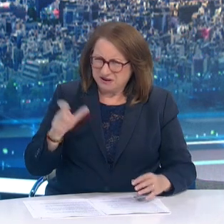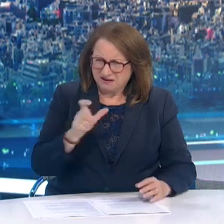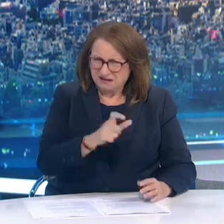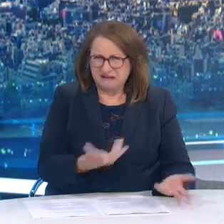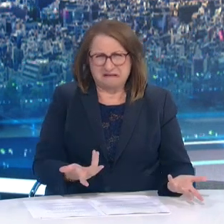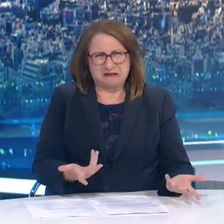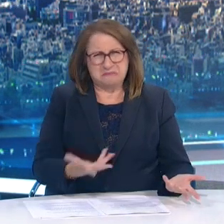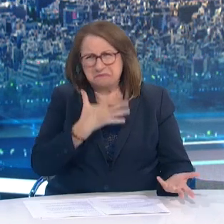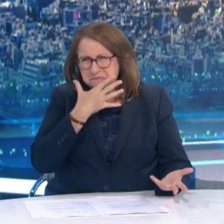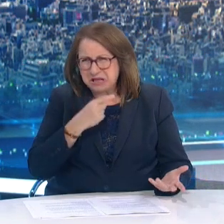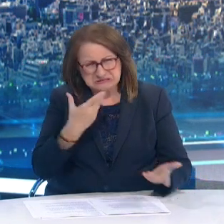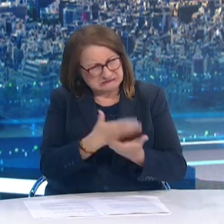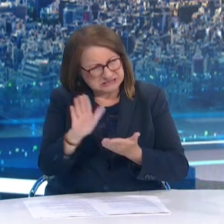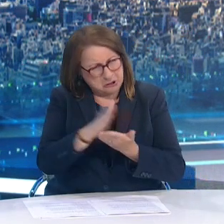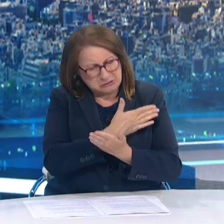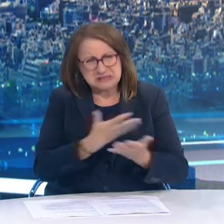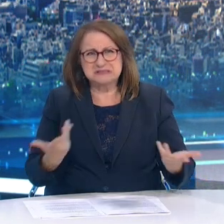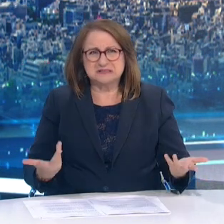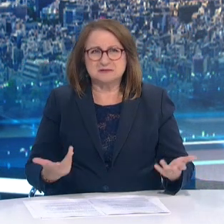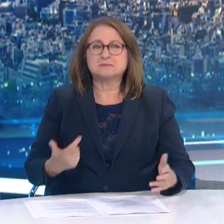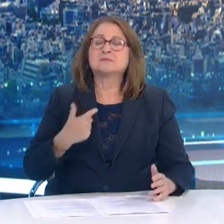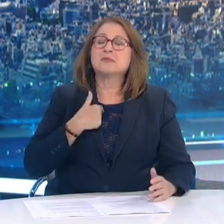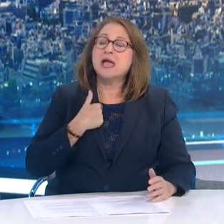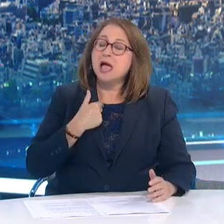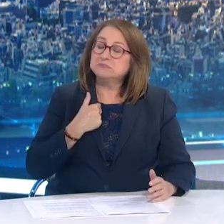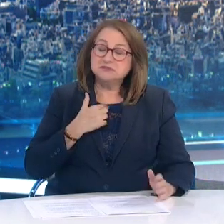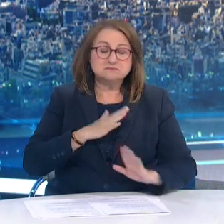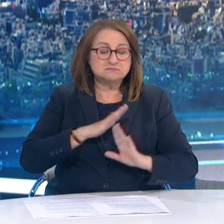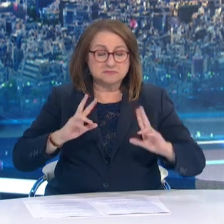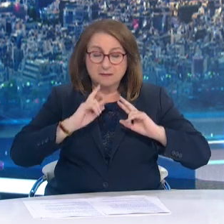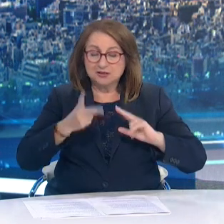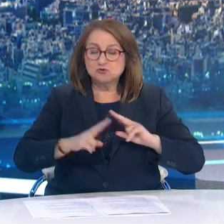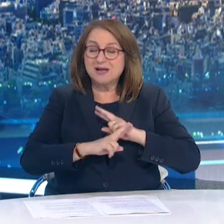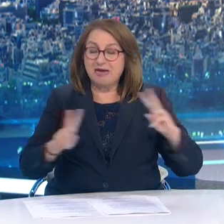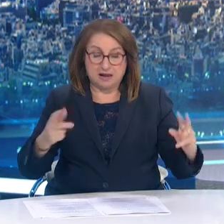Η κυβέρνηση συνεργάζεται στενά με την αρχή προστασίας δεδομένων προσωπικού χαρακτήρα